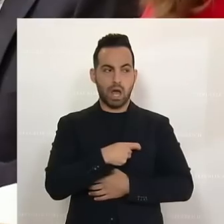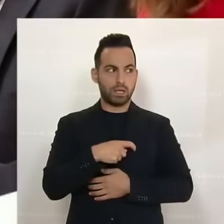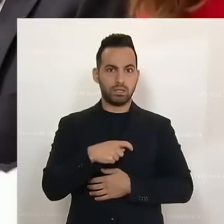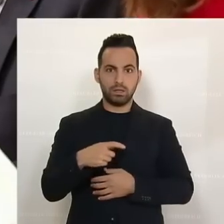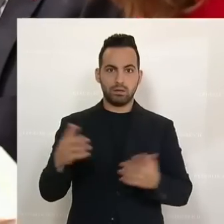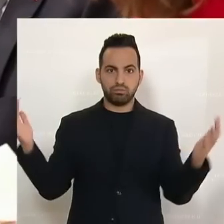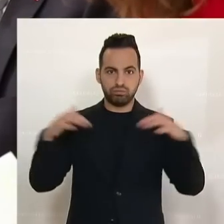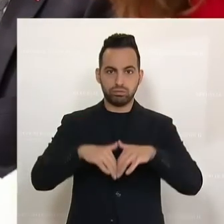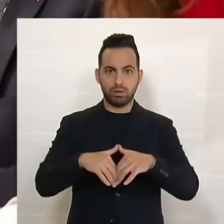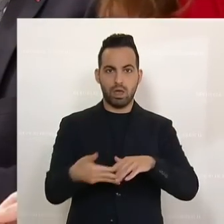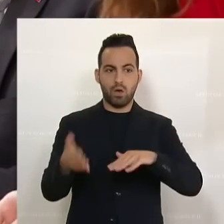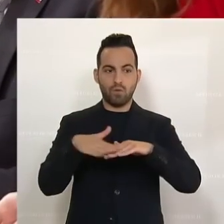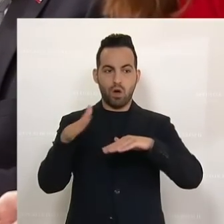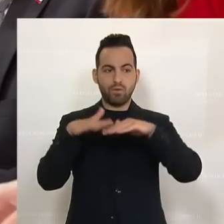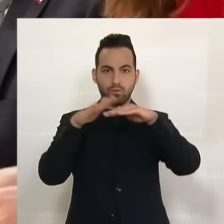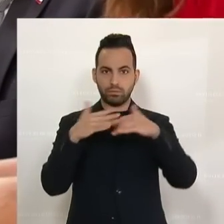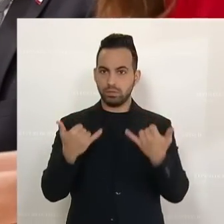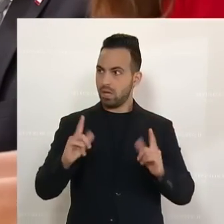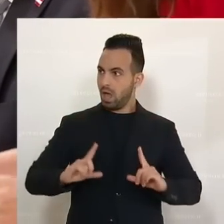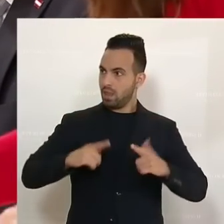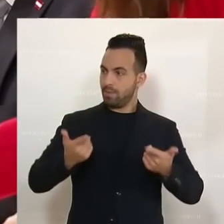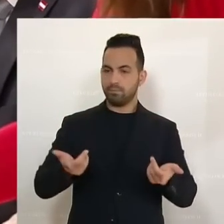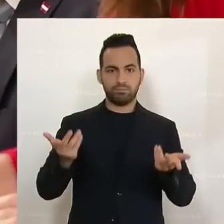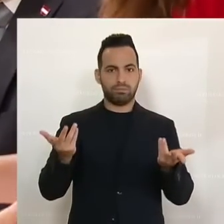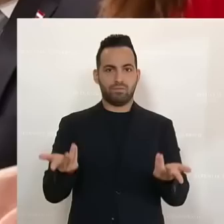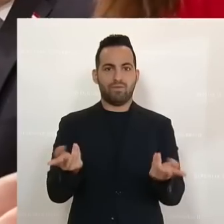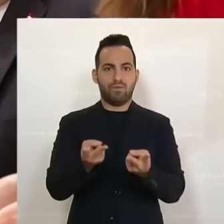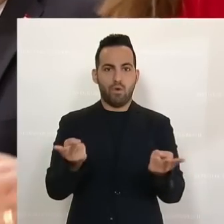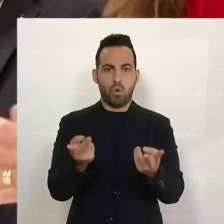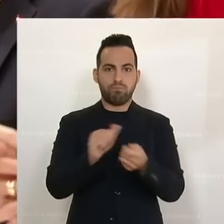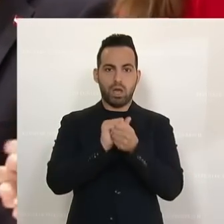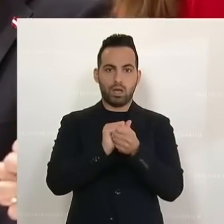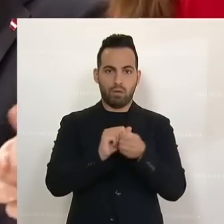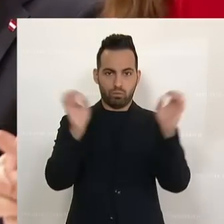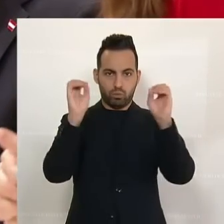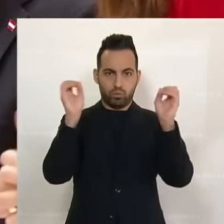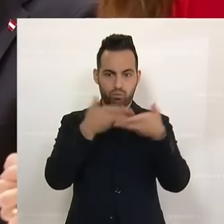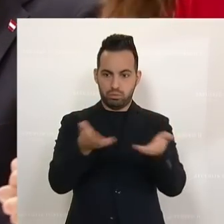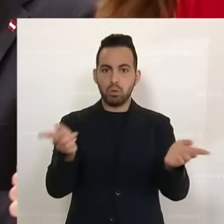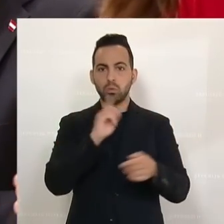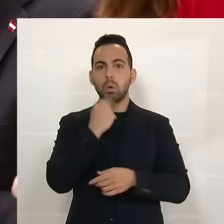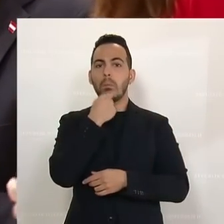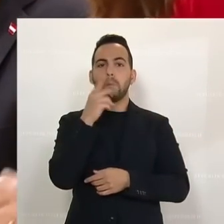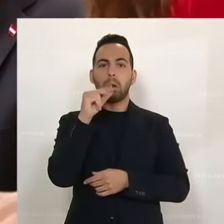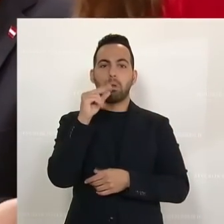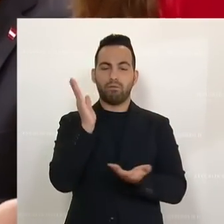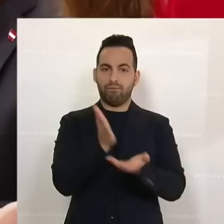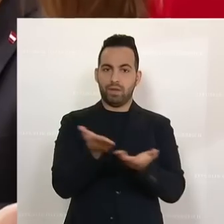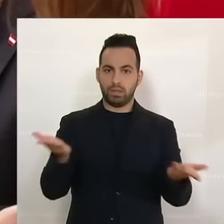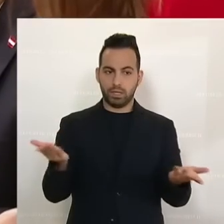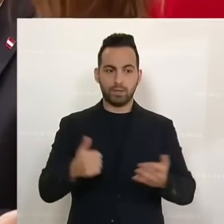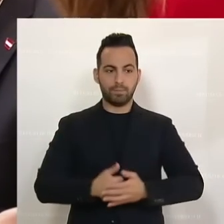wir derzeit erleben und die natürlich auch nicht im Geringsten bekämpft wird, sondern nur Lippenbekenntnisse hier